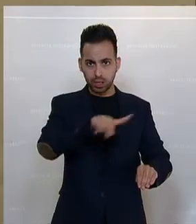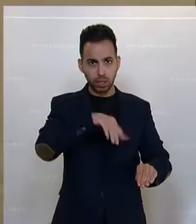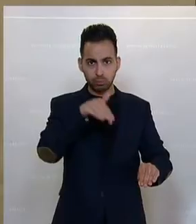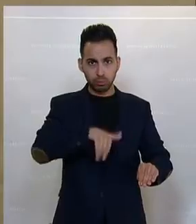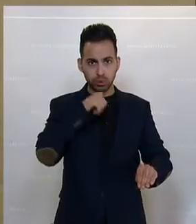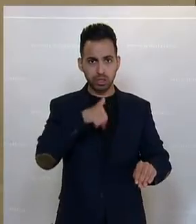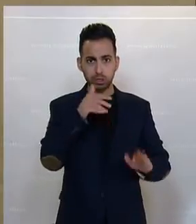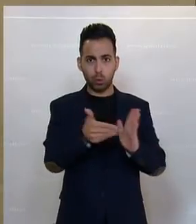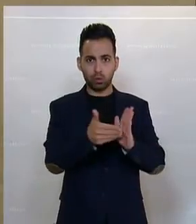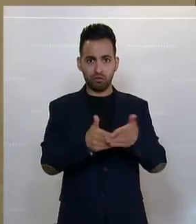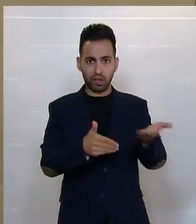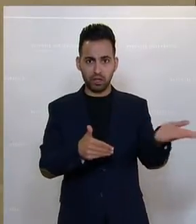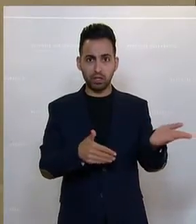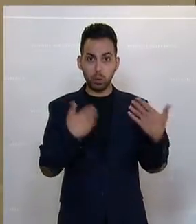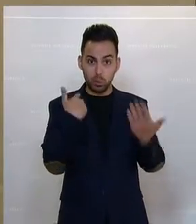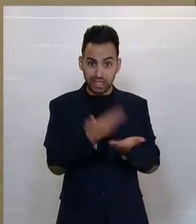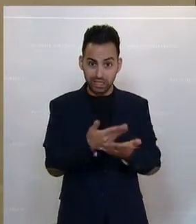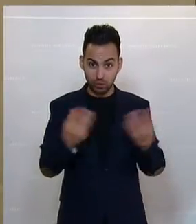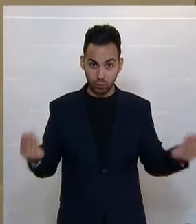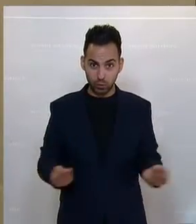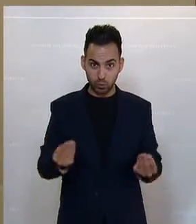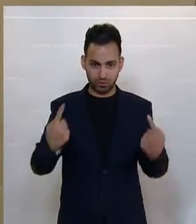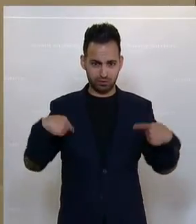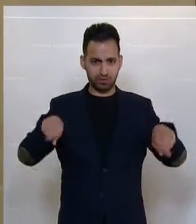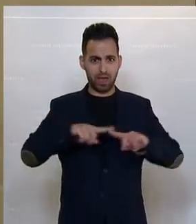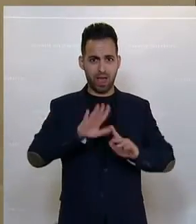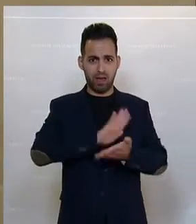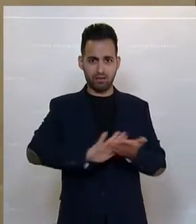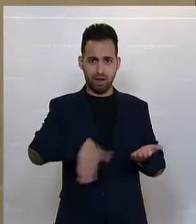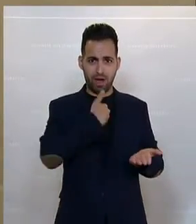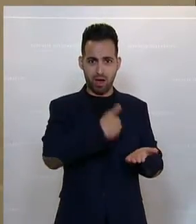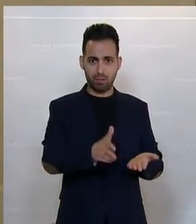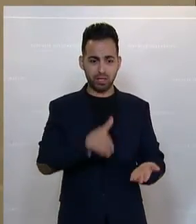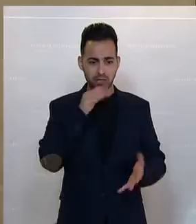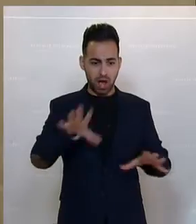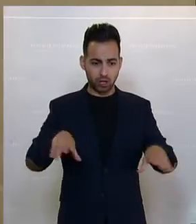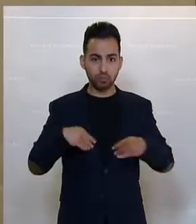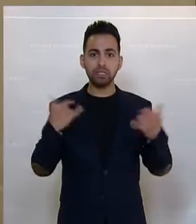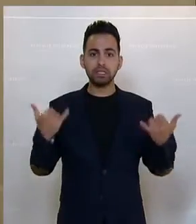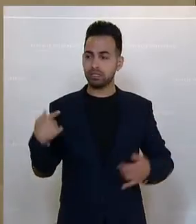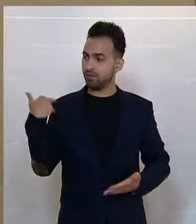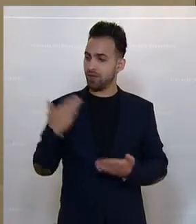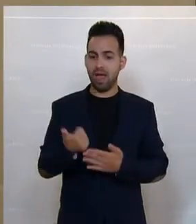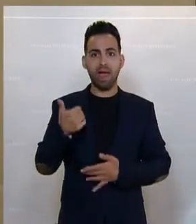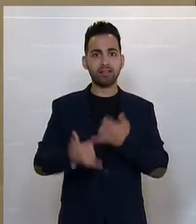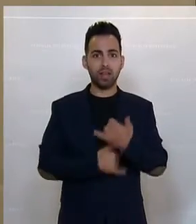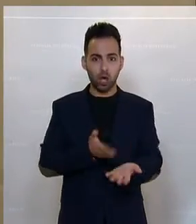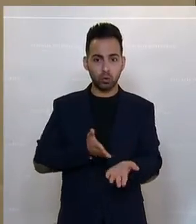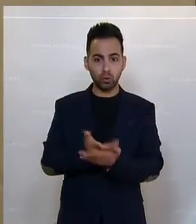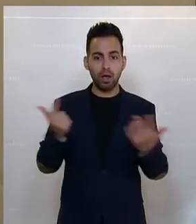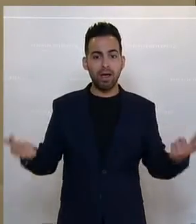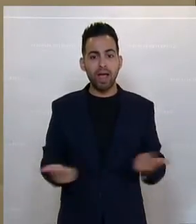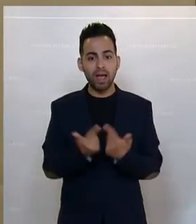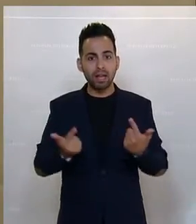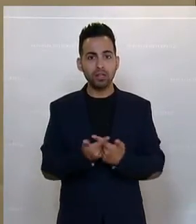Das habt ihr nicht notwendig. Und genau aus diesem Grund haben wir diesen Antrag auch nicht angenommen. Wir haben jetzt ein Jahr lang erklärt, dass die Studie